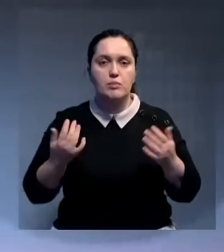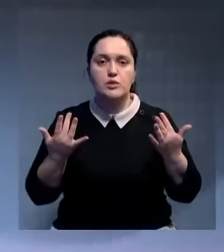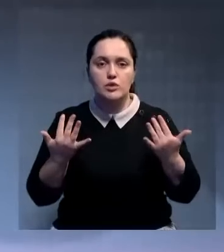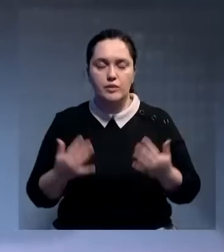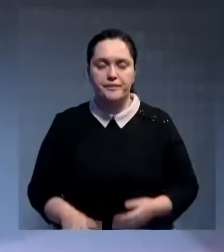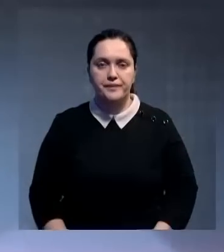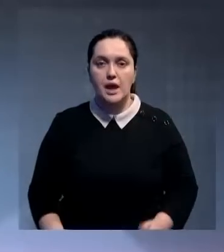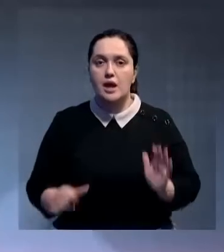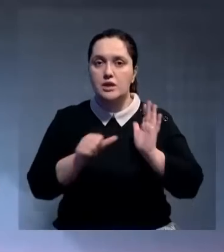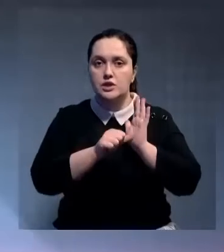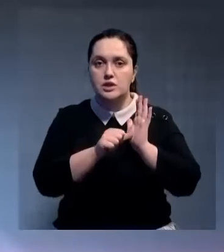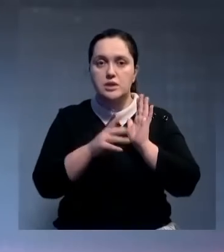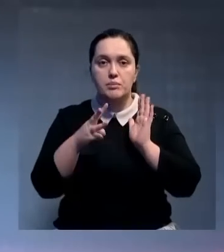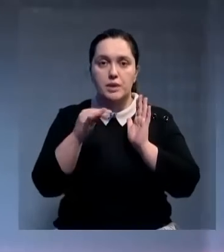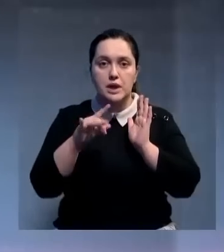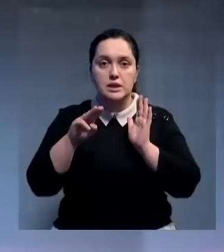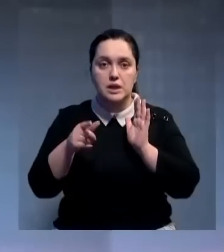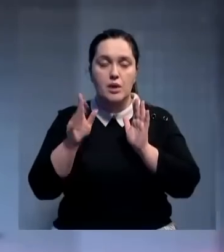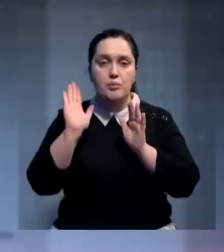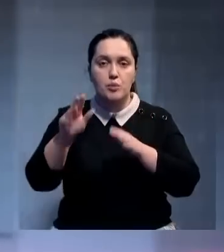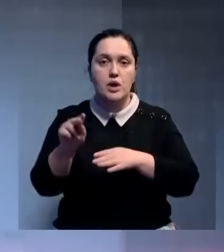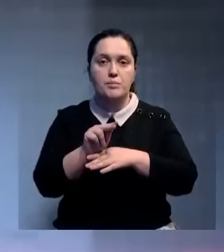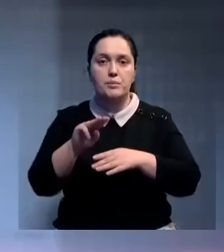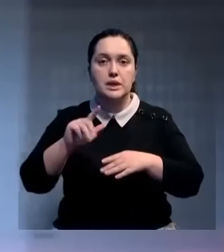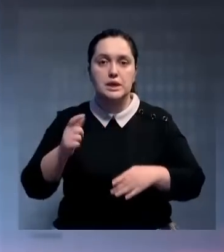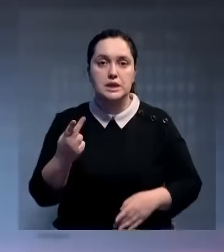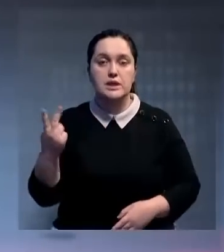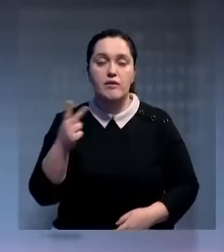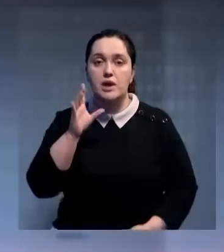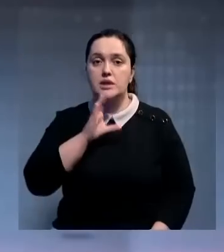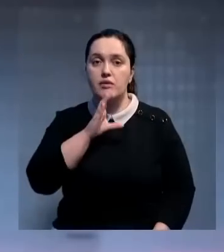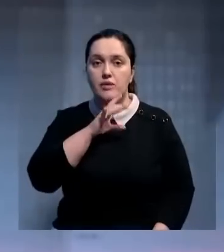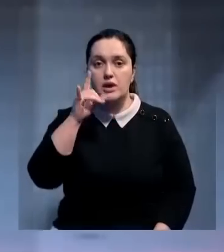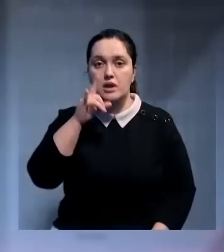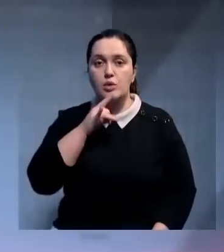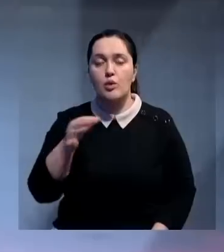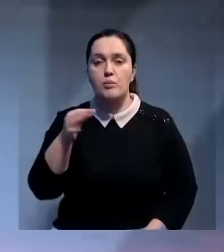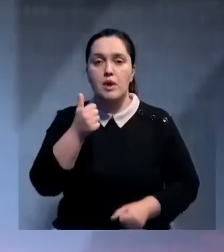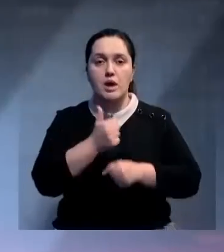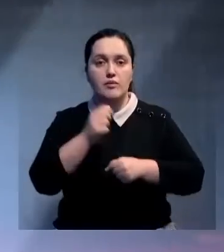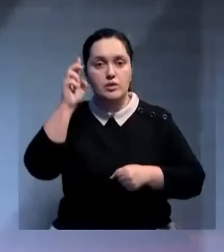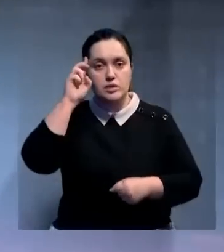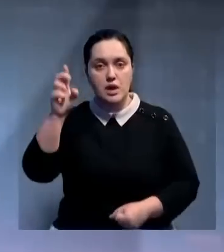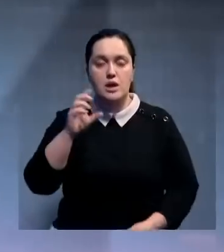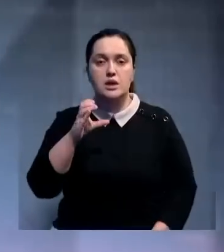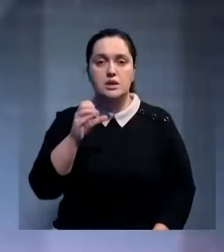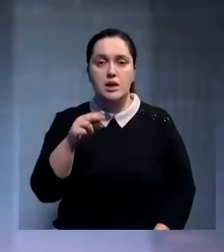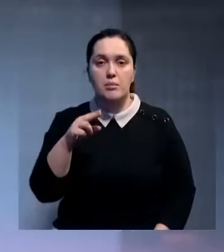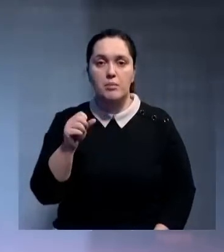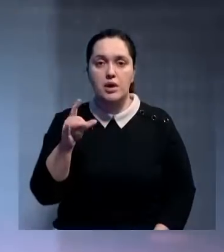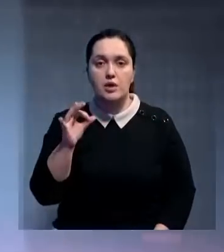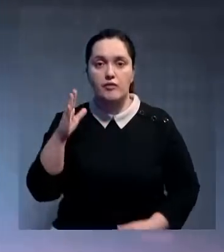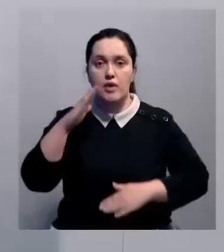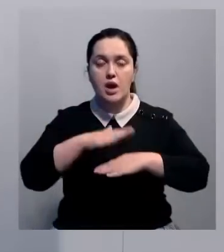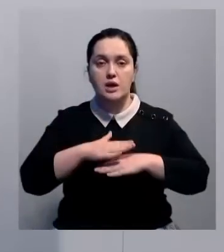6 миллиардов тенге направят на ремонт ТЭЦ-2 в Североказахстанской области. Об этом в главе государства доложил Айдарбек Сапаров. Аким